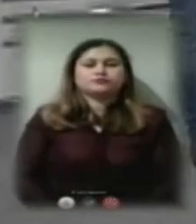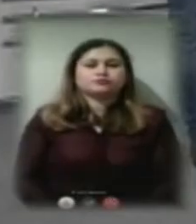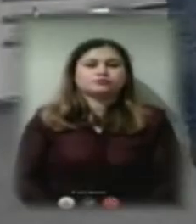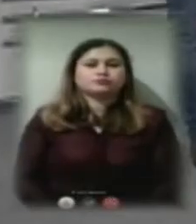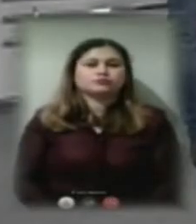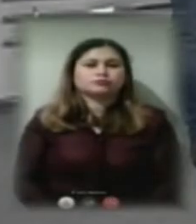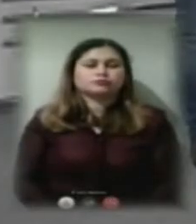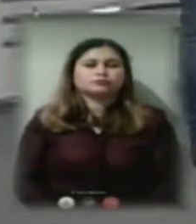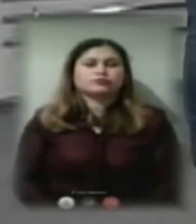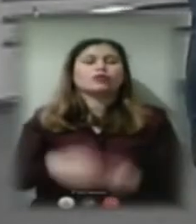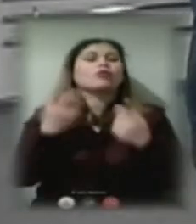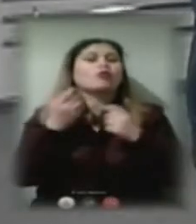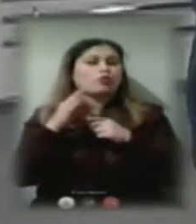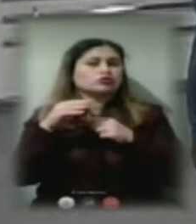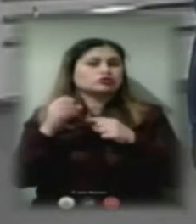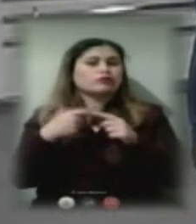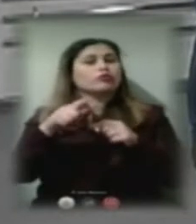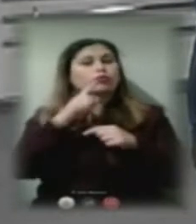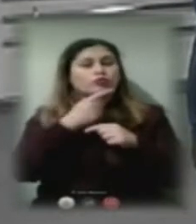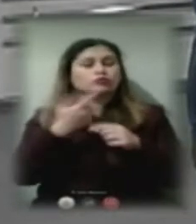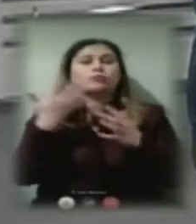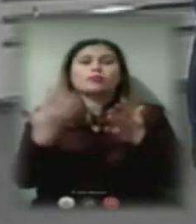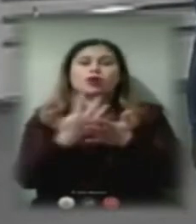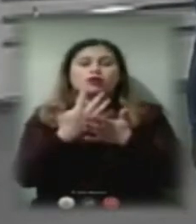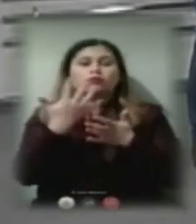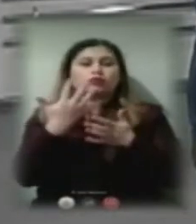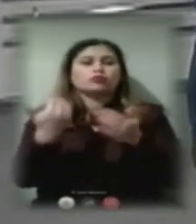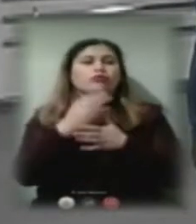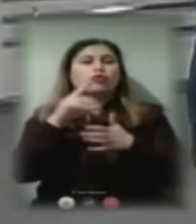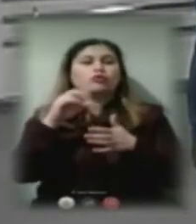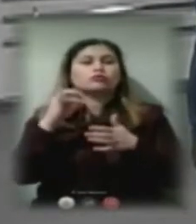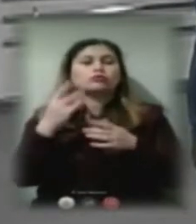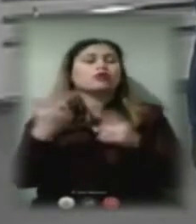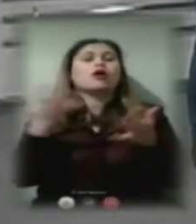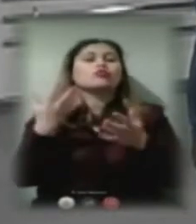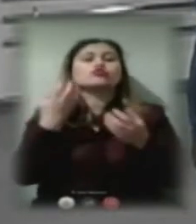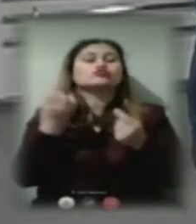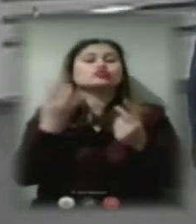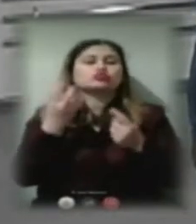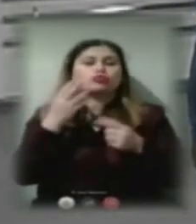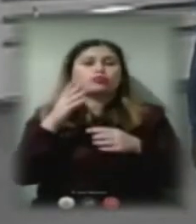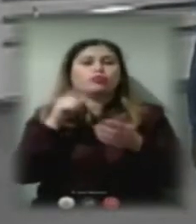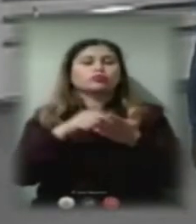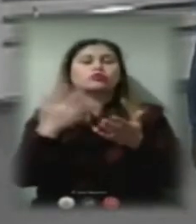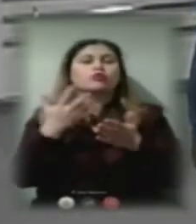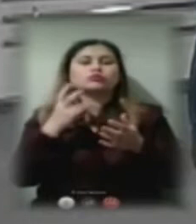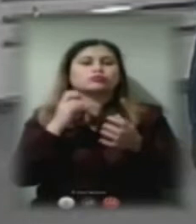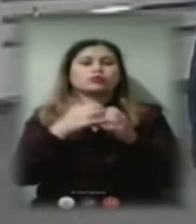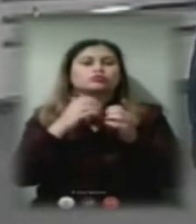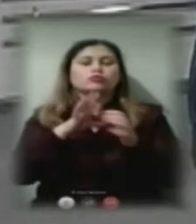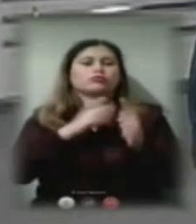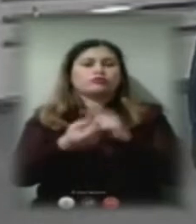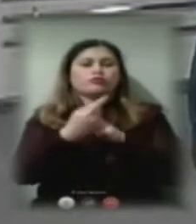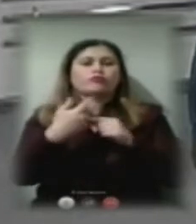Отже, цього року 5 нових котелень. А скільки таких пунктів потрібно для Херсона, аби не виникало сьогодні питань